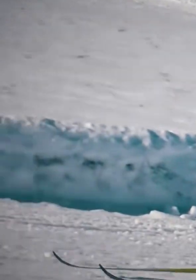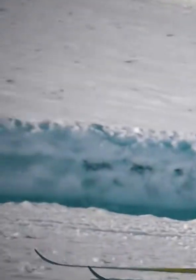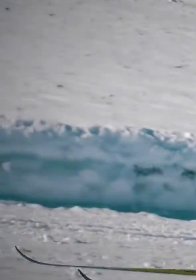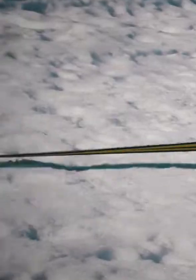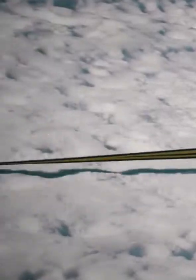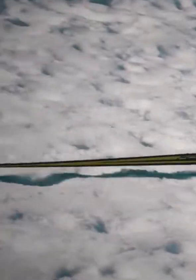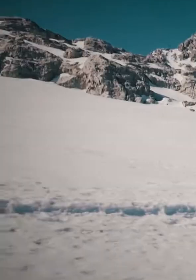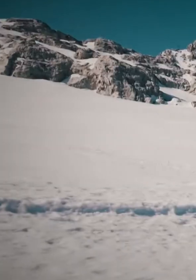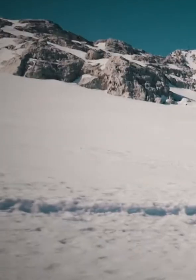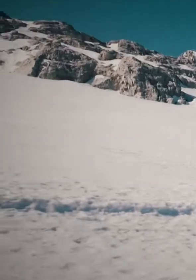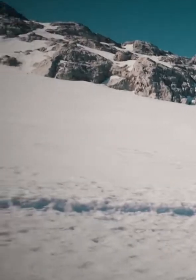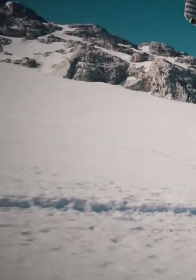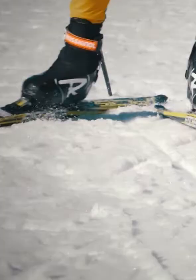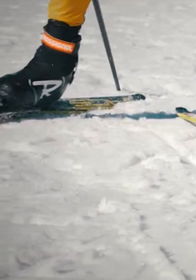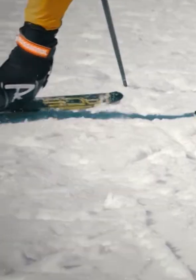Дефлімпійська